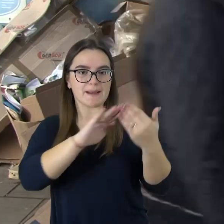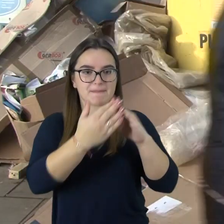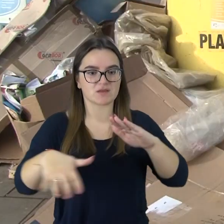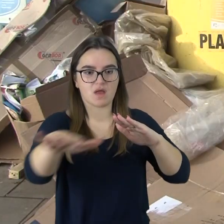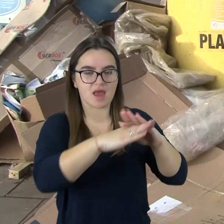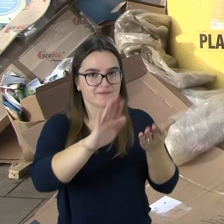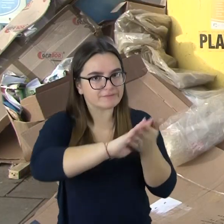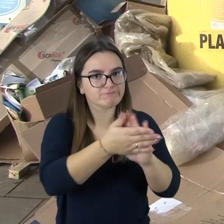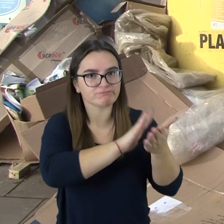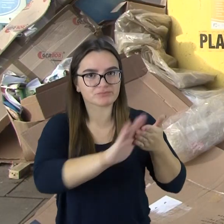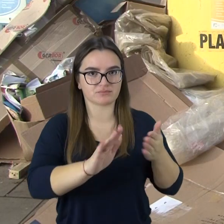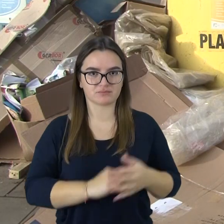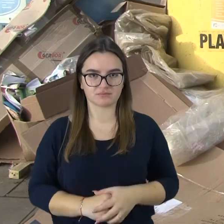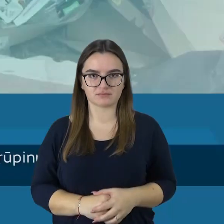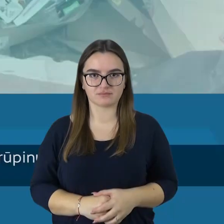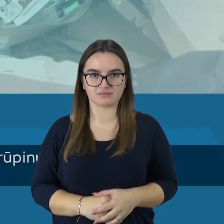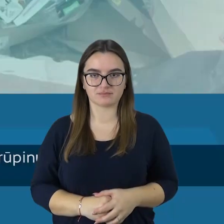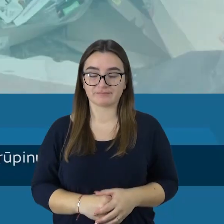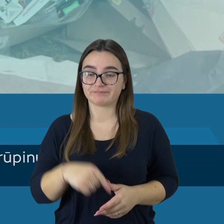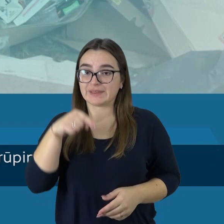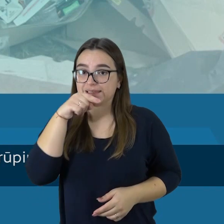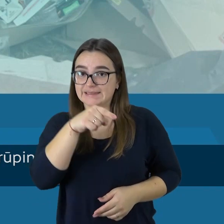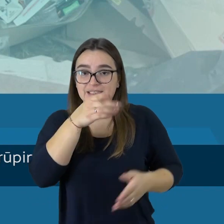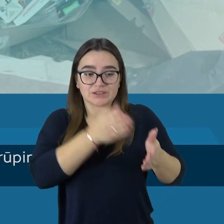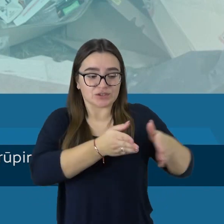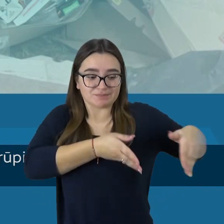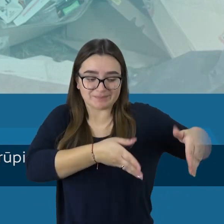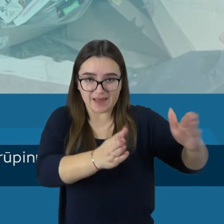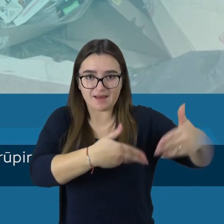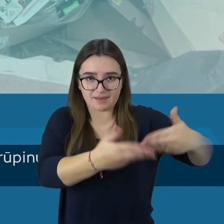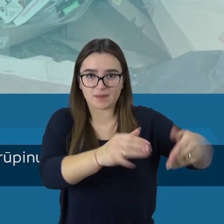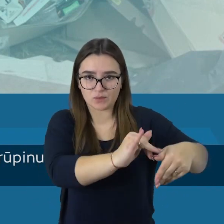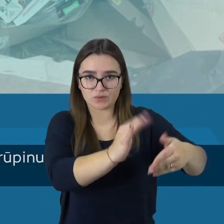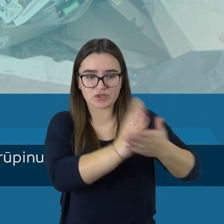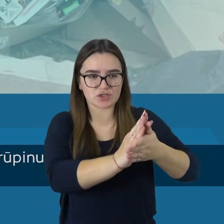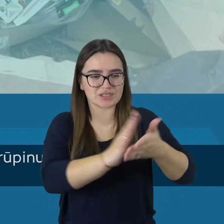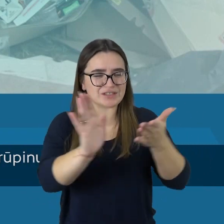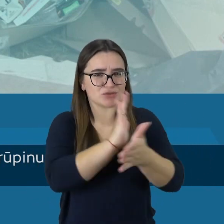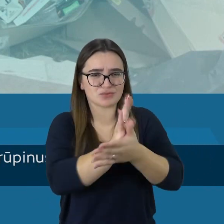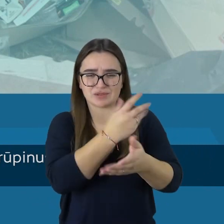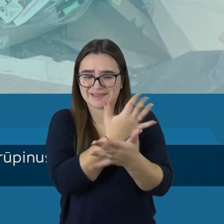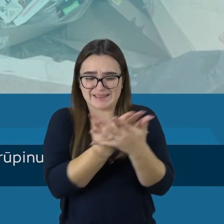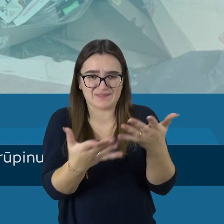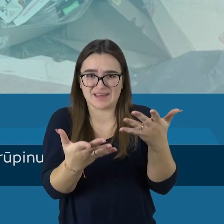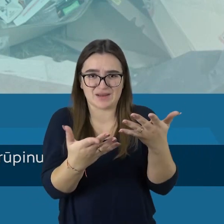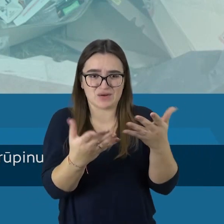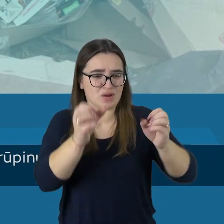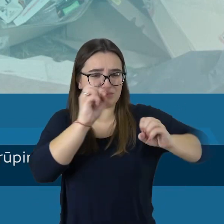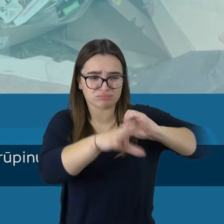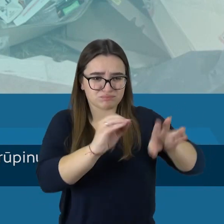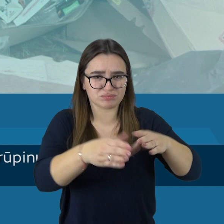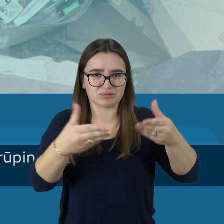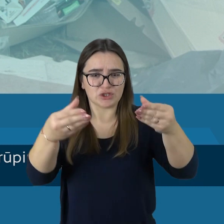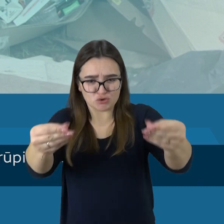miesto erdvę. Tai žinokite, ten yra tiek pymestas šiukšlių. Tai yra atliekos, tai yra